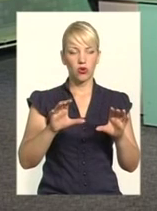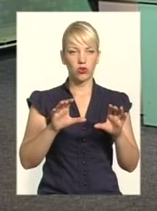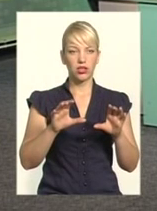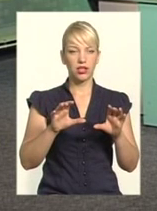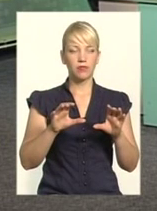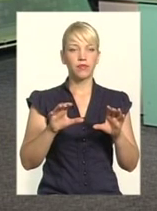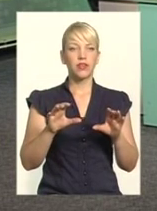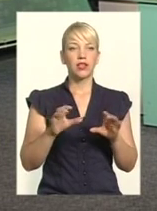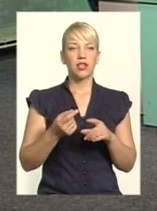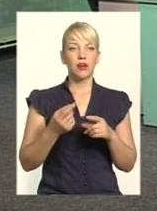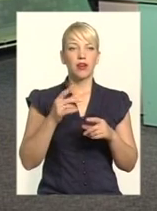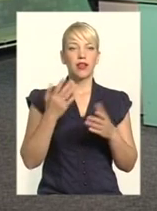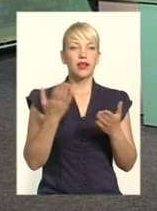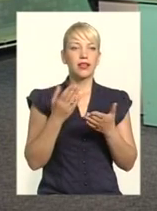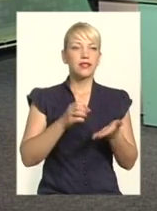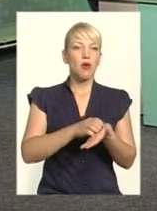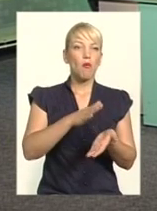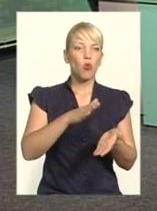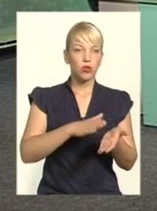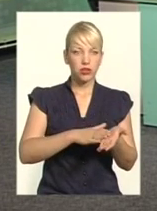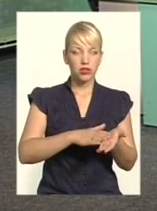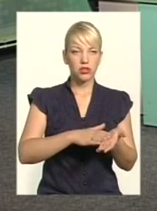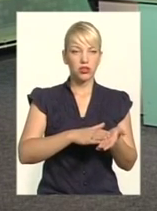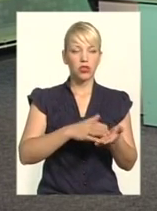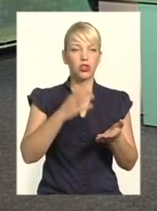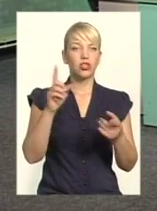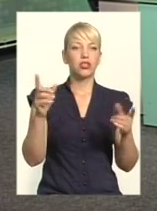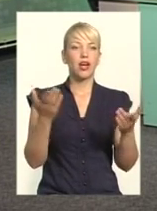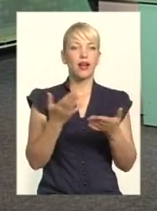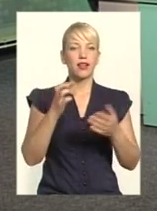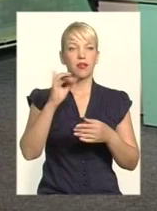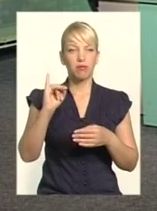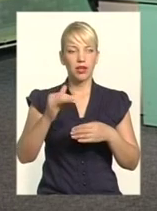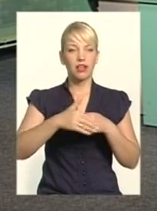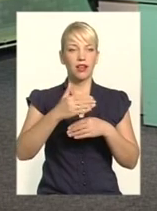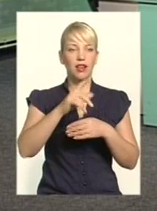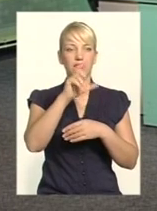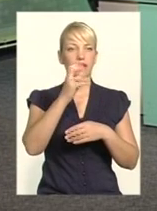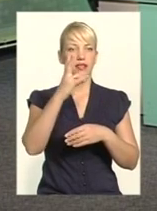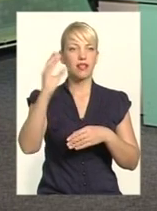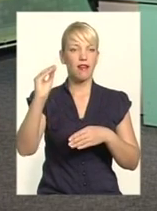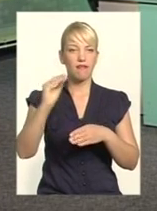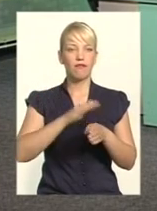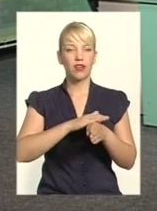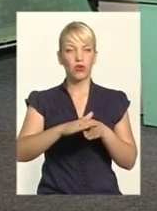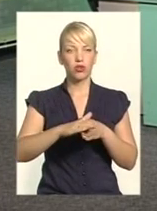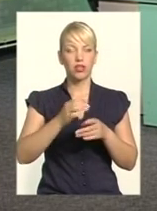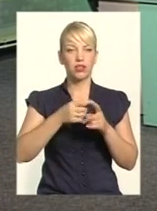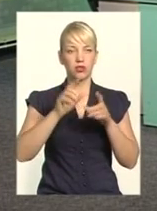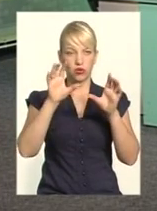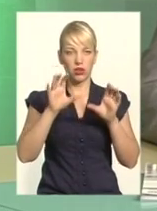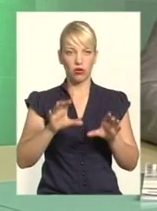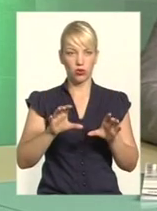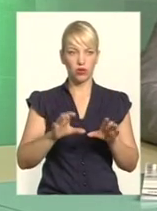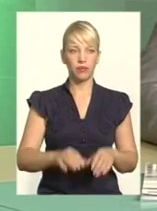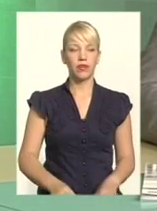положення якийсь пункт, який би ще й карав за невиконання того закону? Дякую вам за